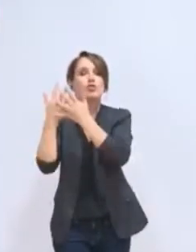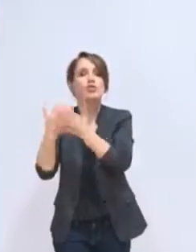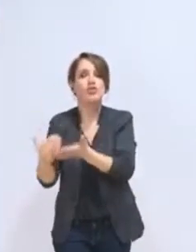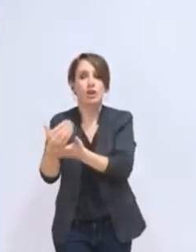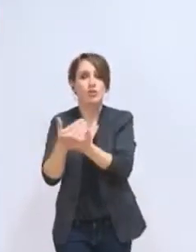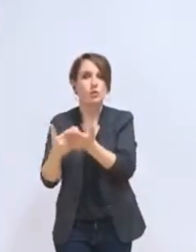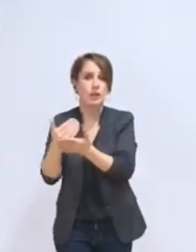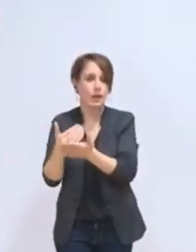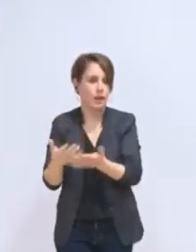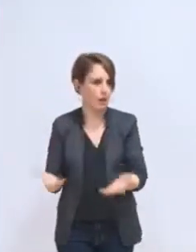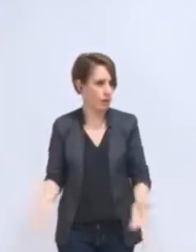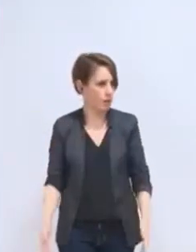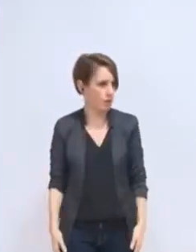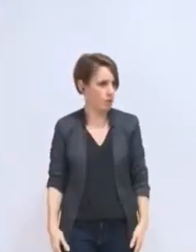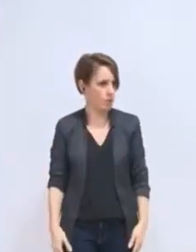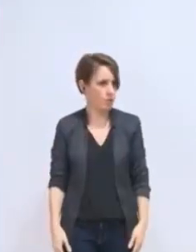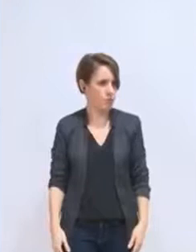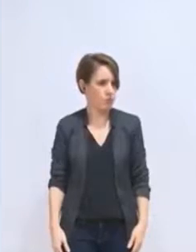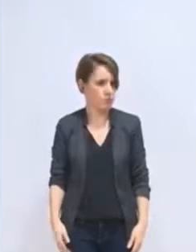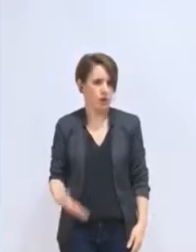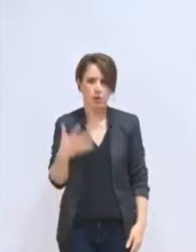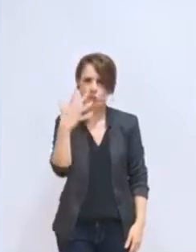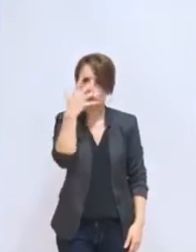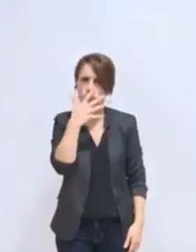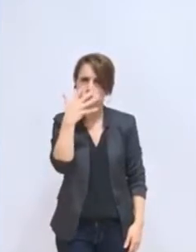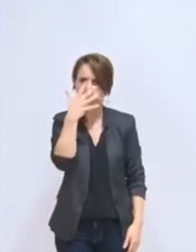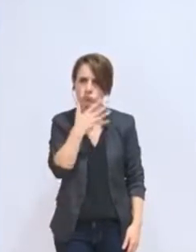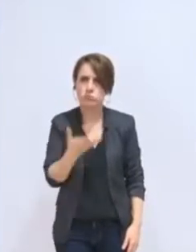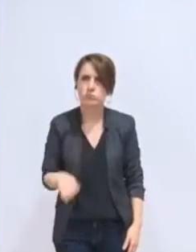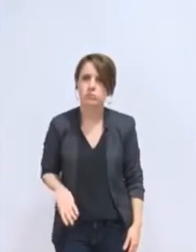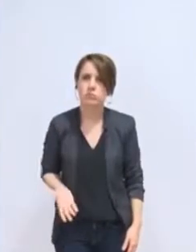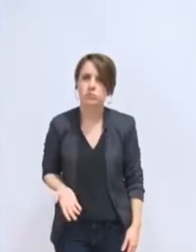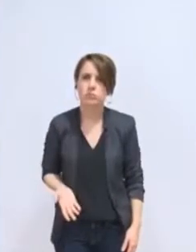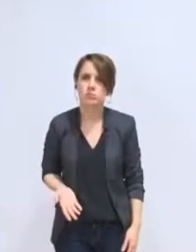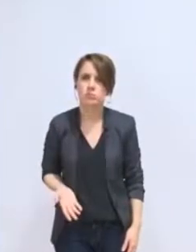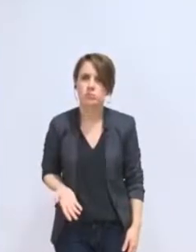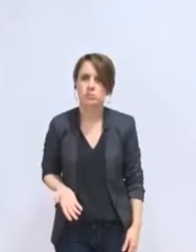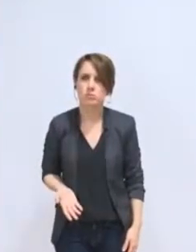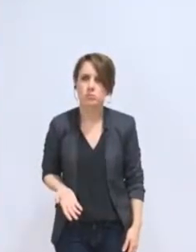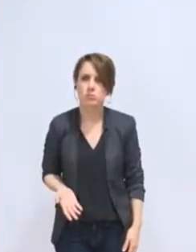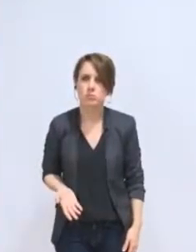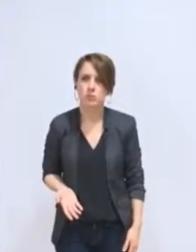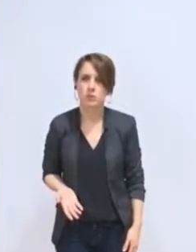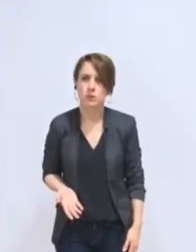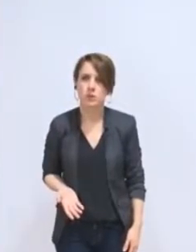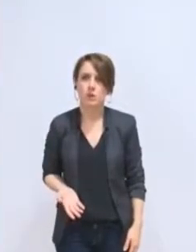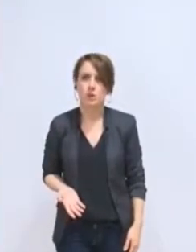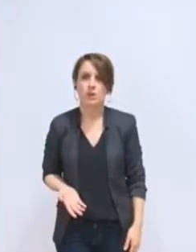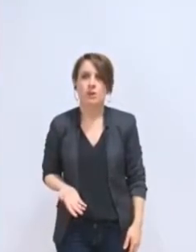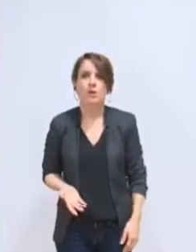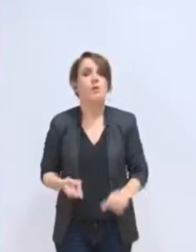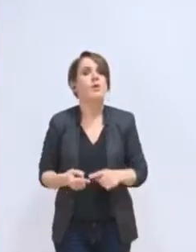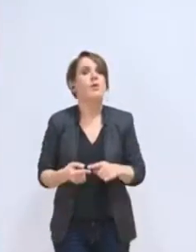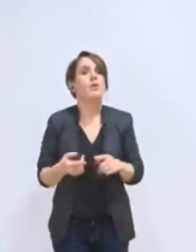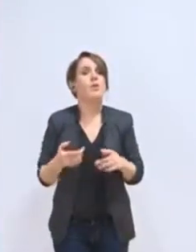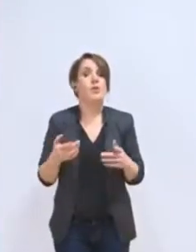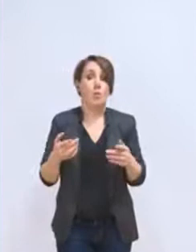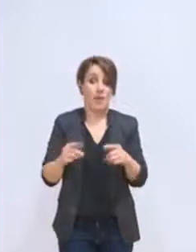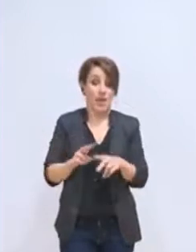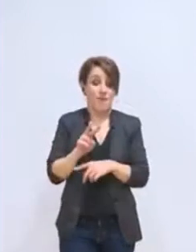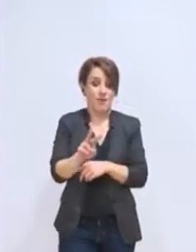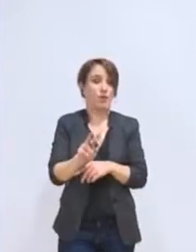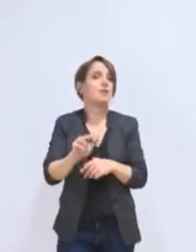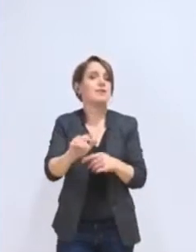du CCS. Où est la démonstration qui nous permettrait de dire, avant le débat d'orientation budgétaire du CCS de